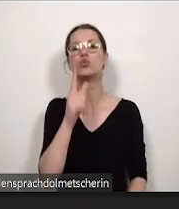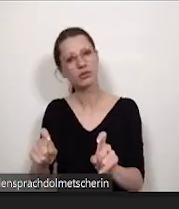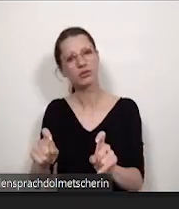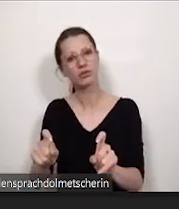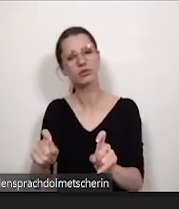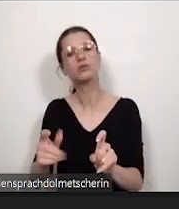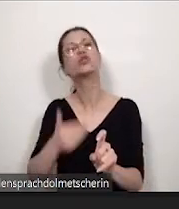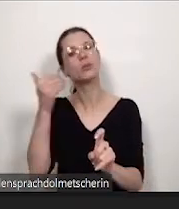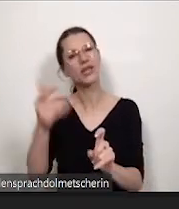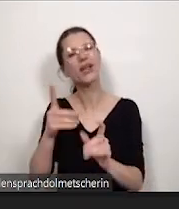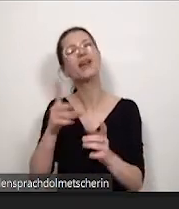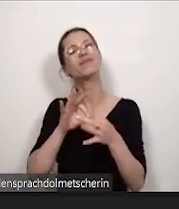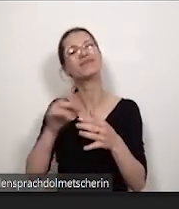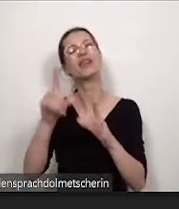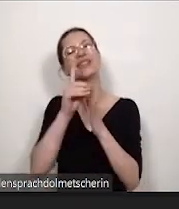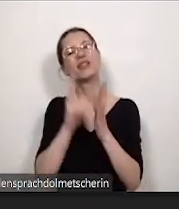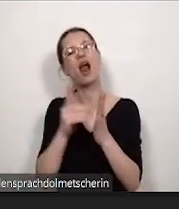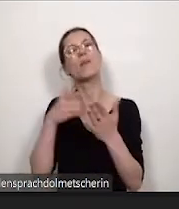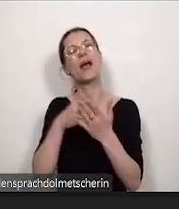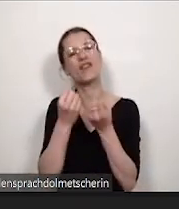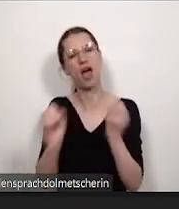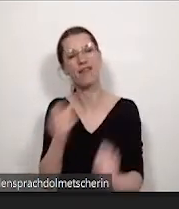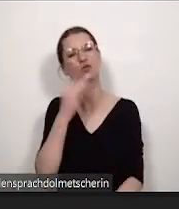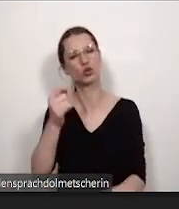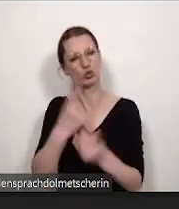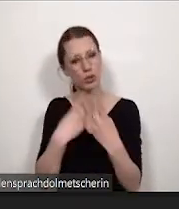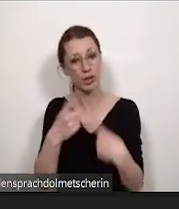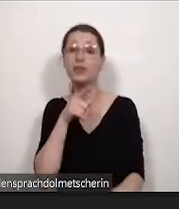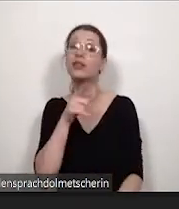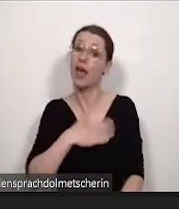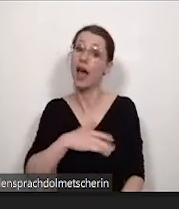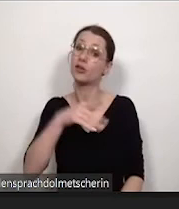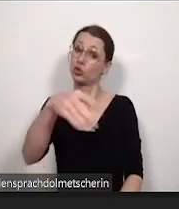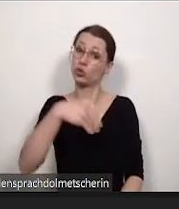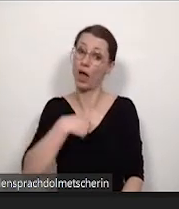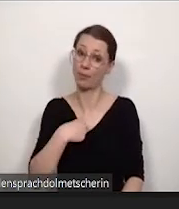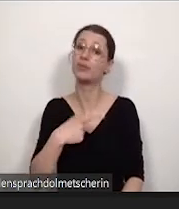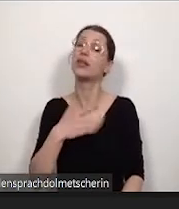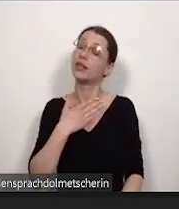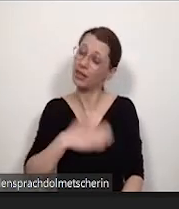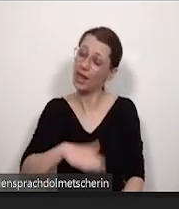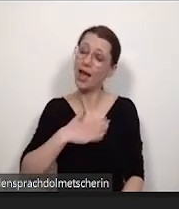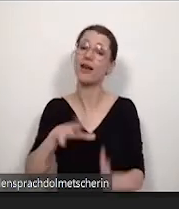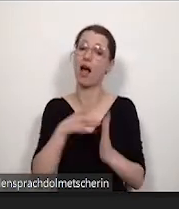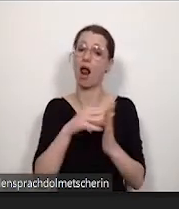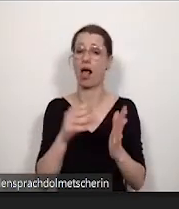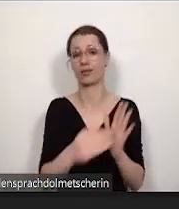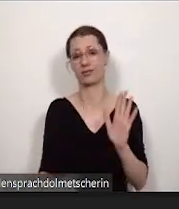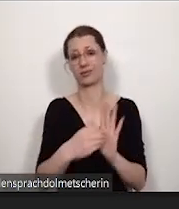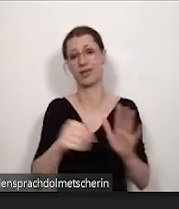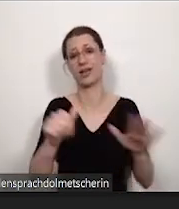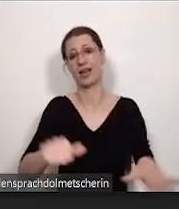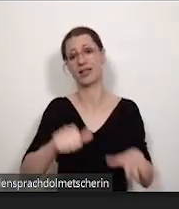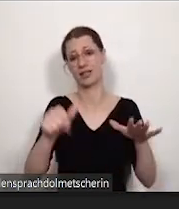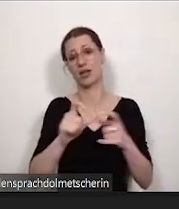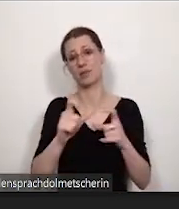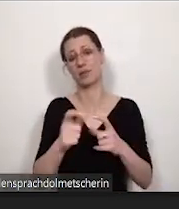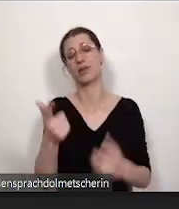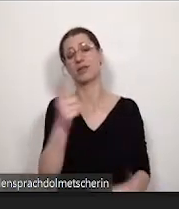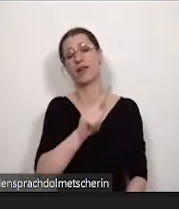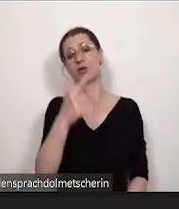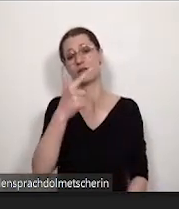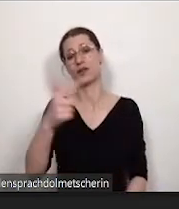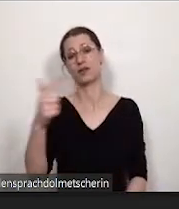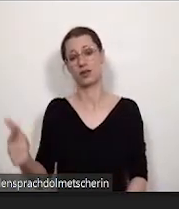weiterhin im Nachgang über digitale Barrierefreiheit sprechen würden. Gerne mit Ihnen. Also gerne in den Kalender eintragen. 16.09.2022,